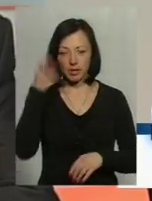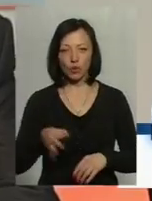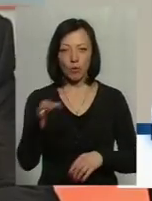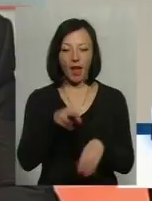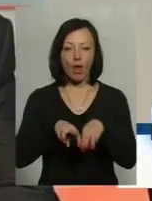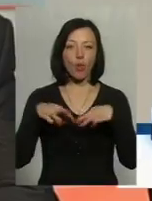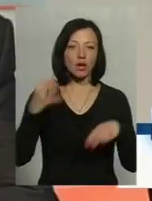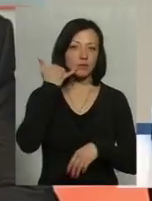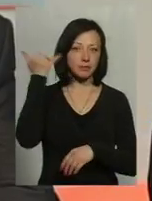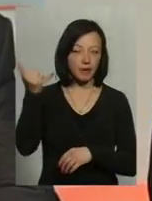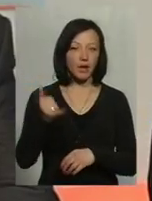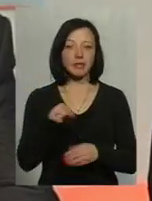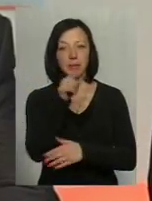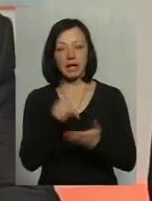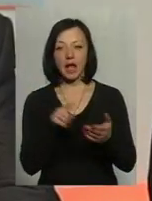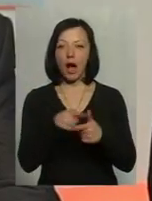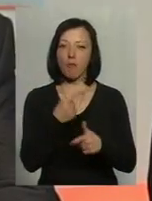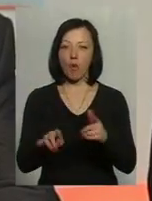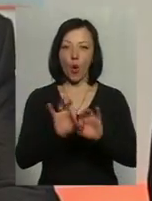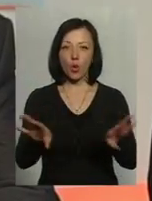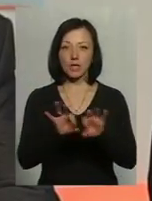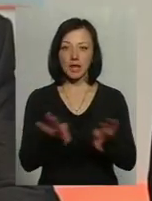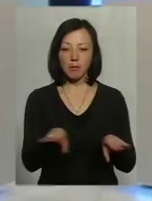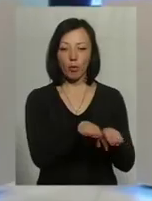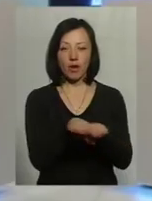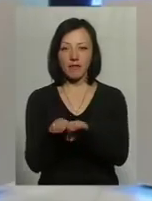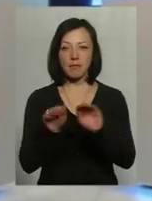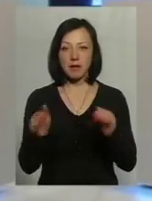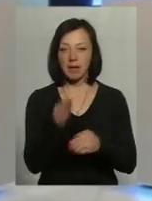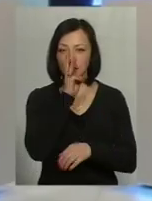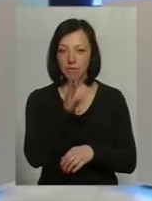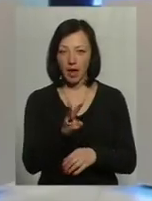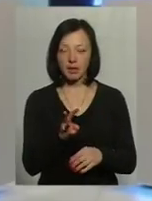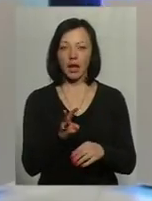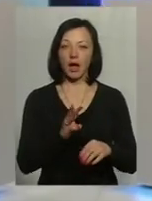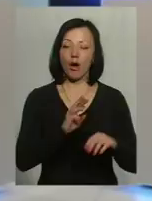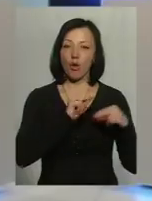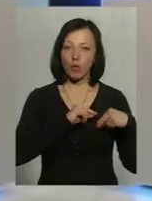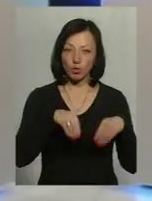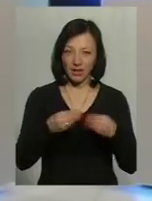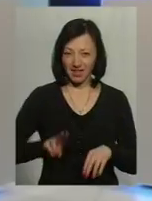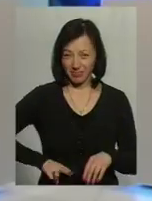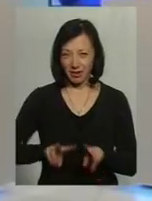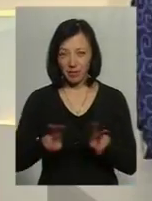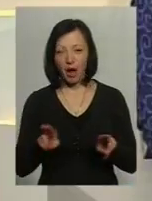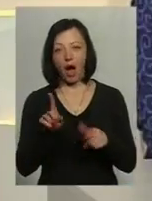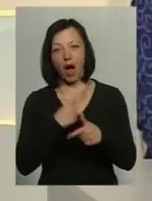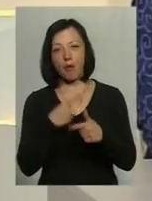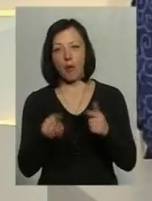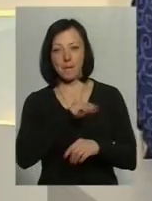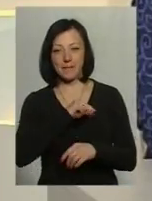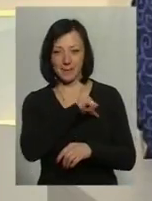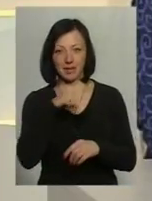гарячу лінію з питань або роз'яснення по рівню мінімальної заробітної плати як для роботодавців, або наймених